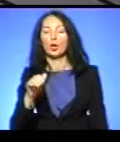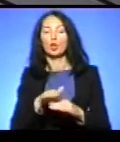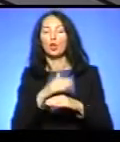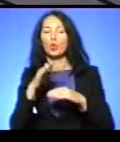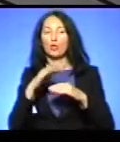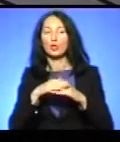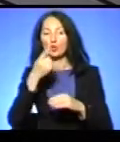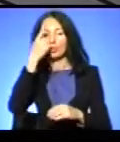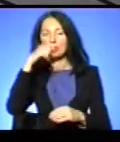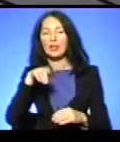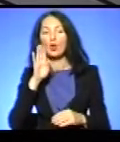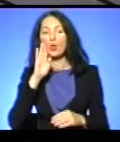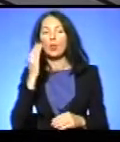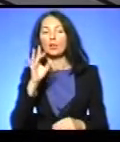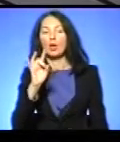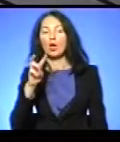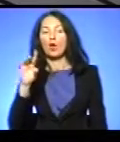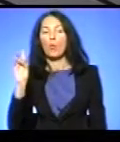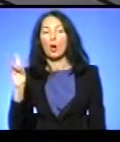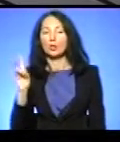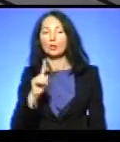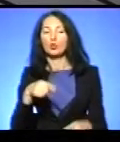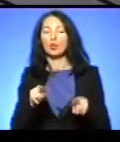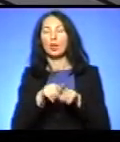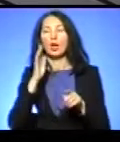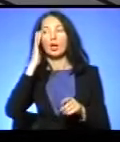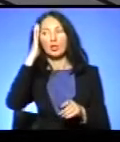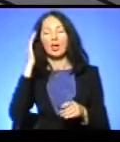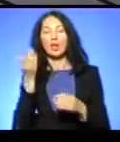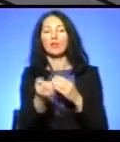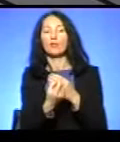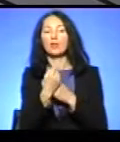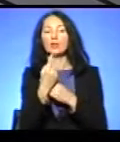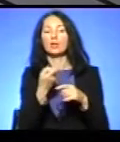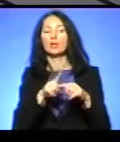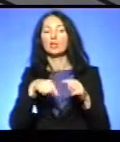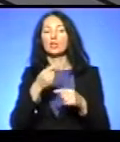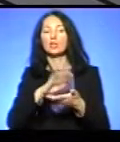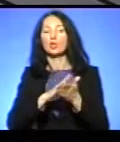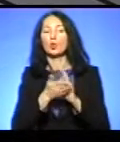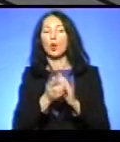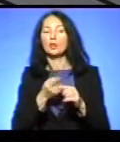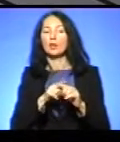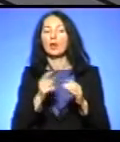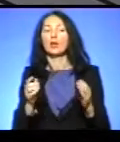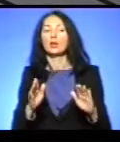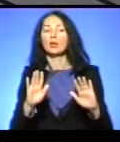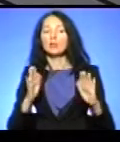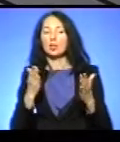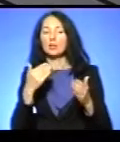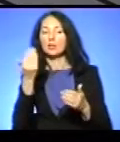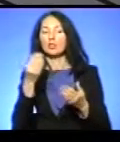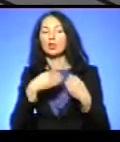знаю, пане Романе, що така ідея до вас прийшла через ситуацію, яка склалася у вашій родині. Так,